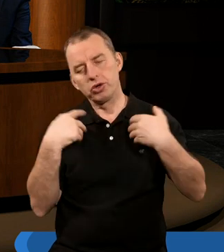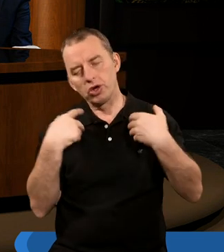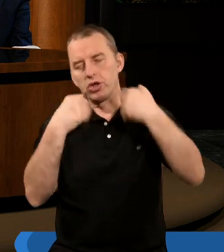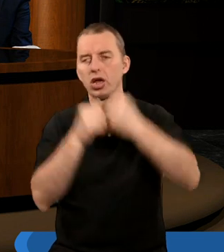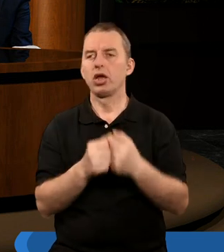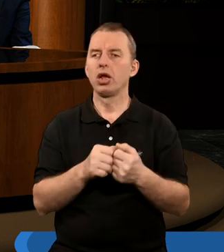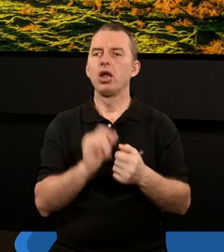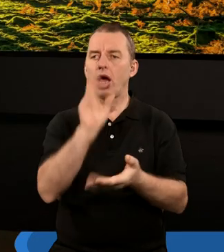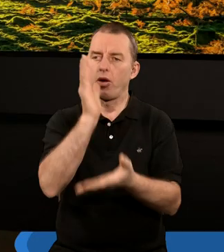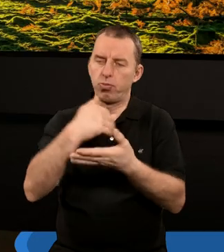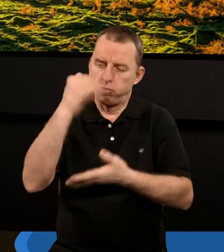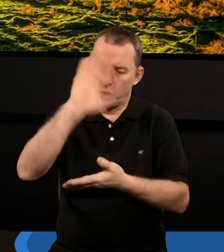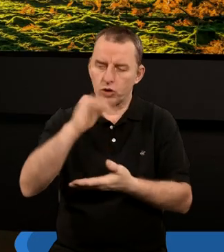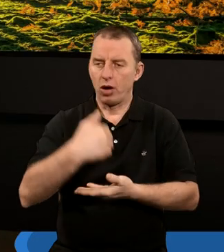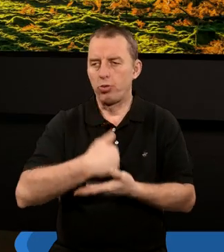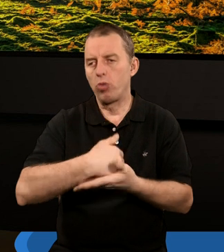pomoc.